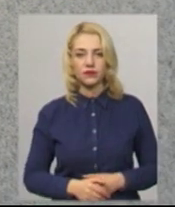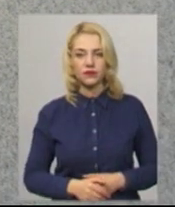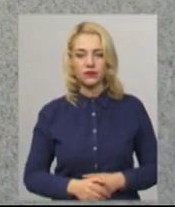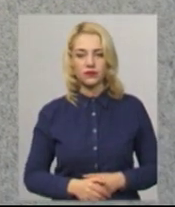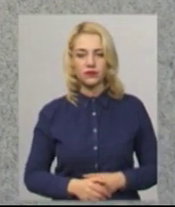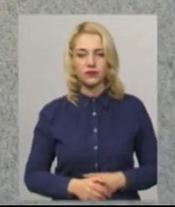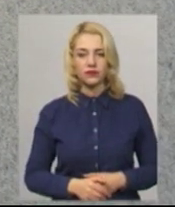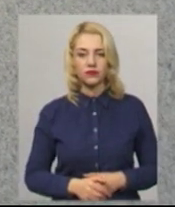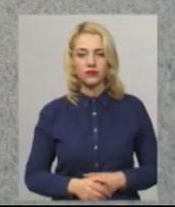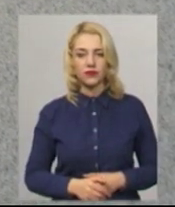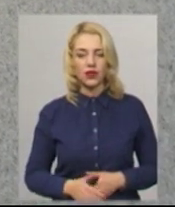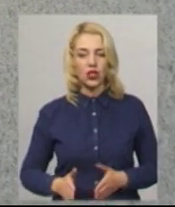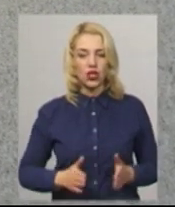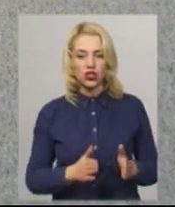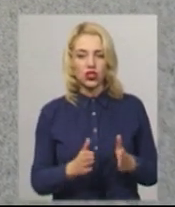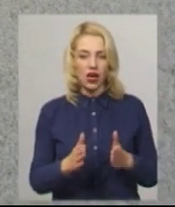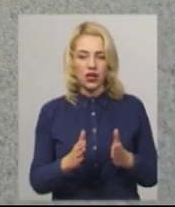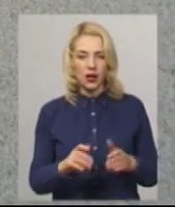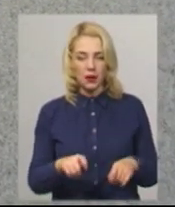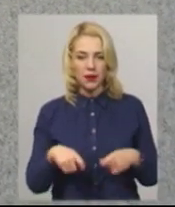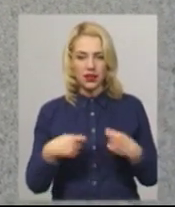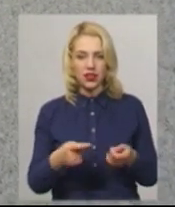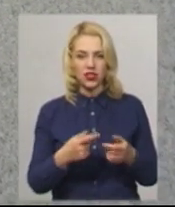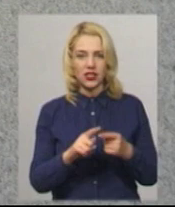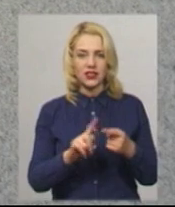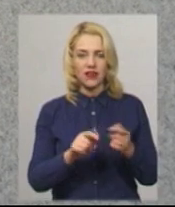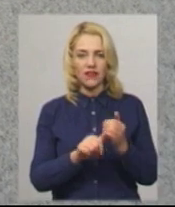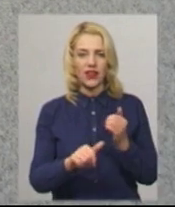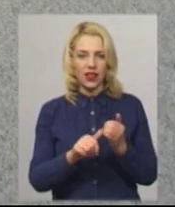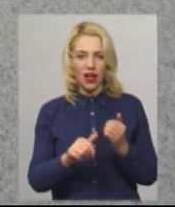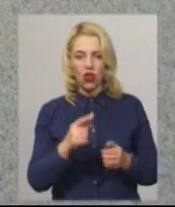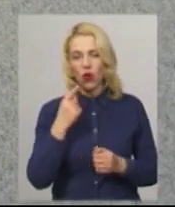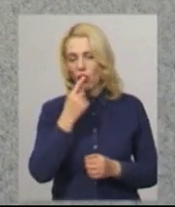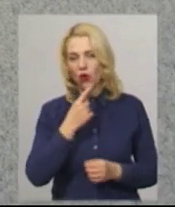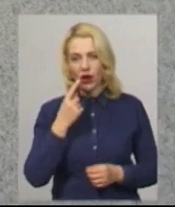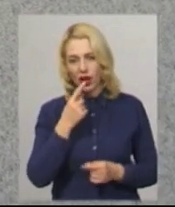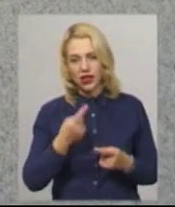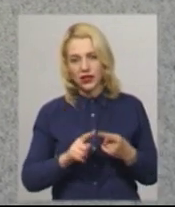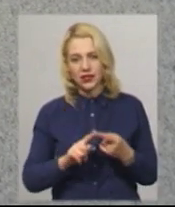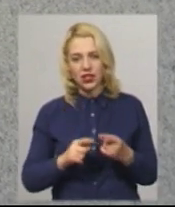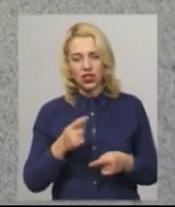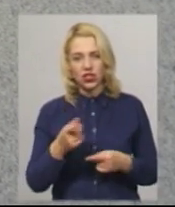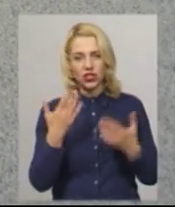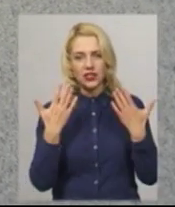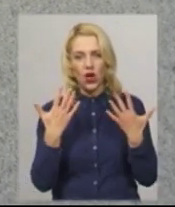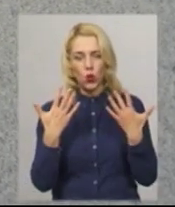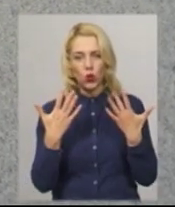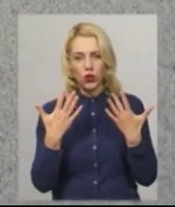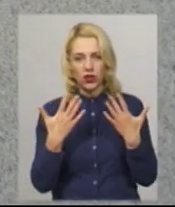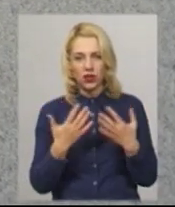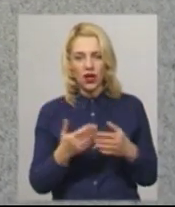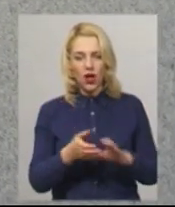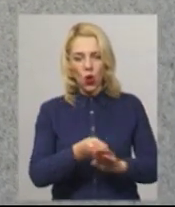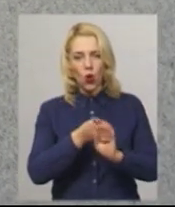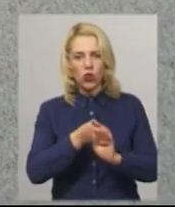Значить, шлях передачі – це фекально-оральний, це через руки контактно